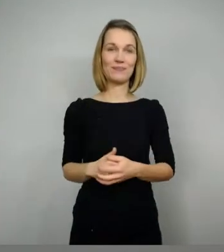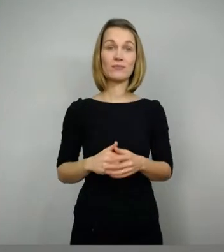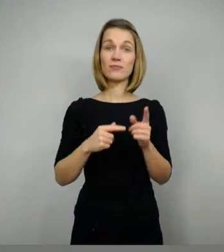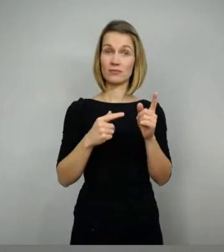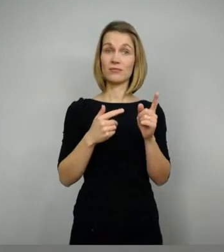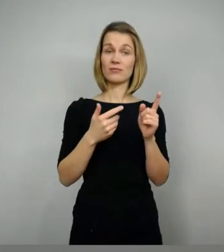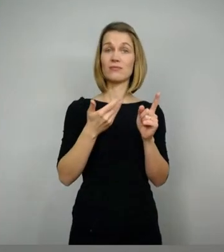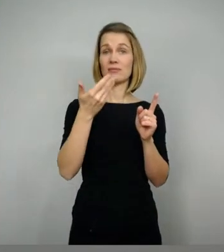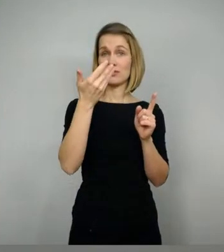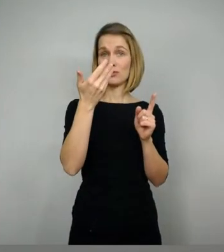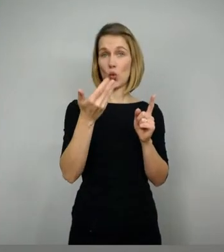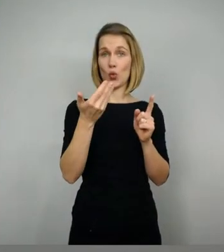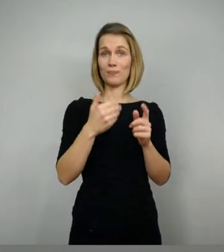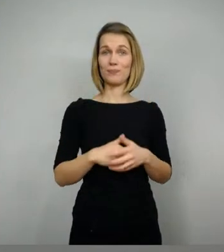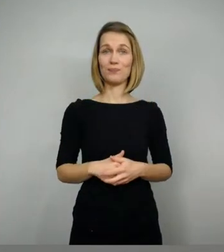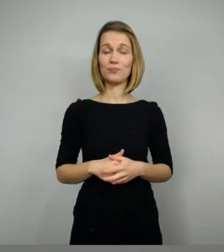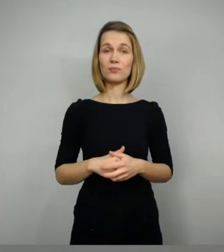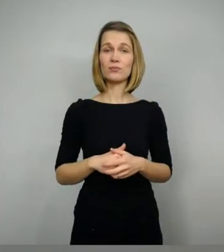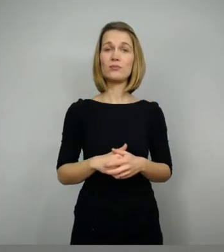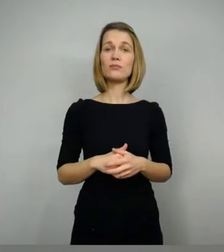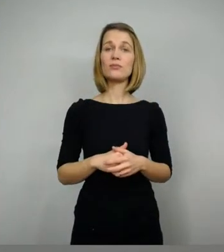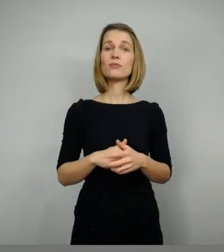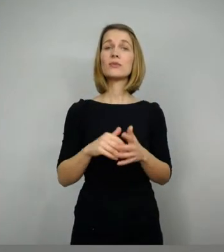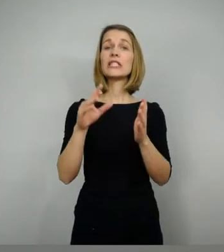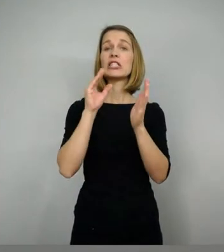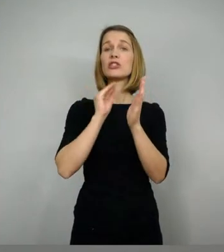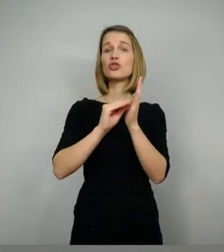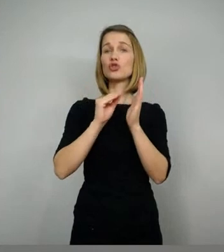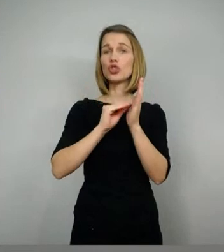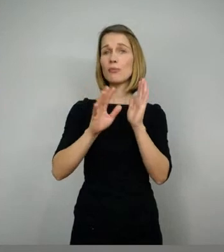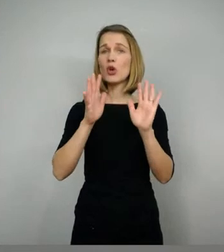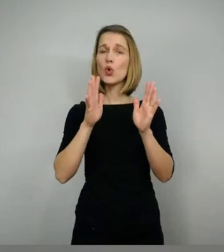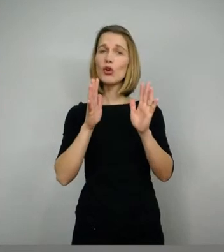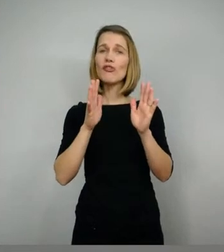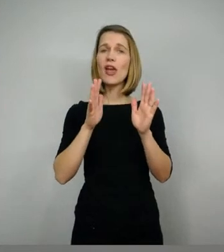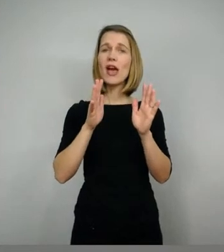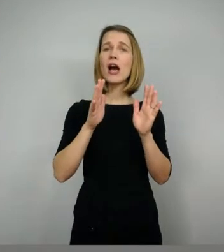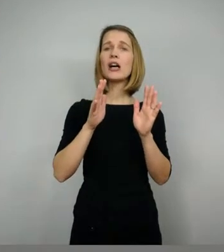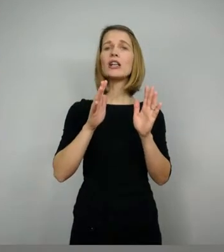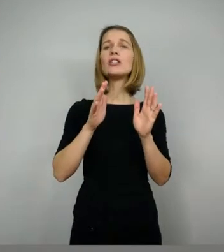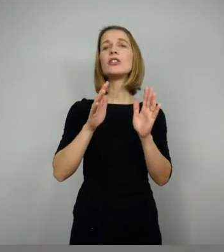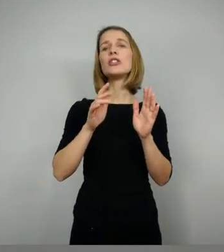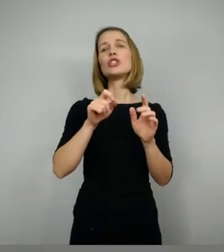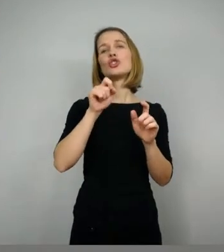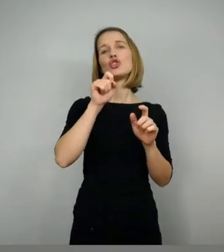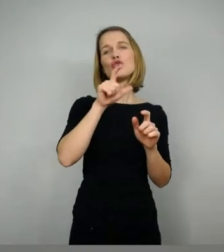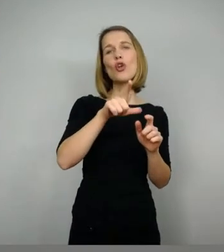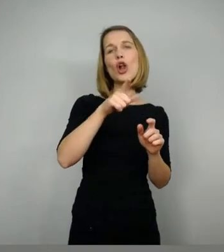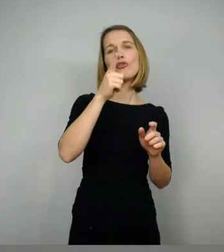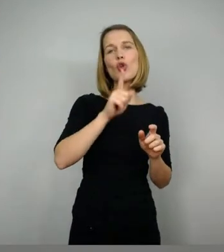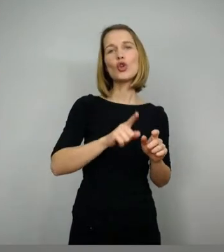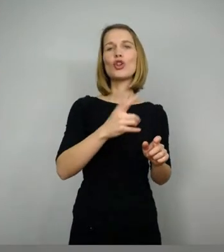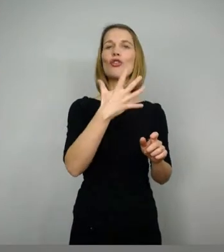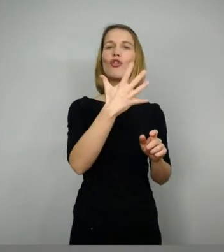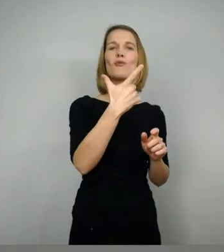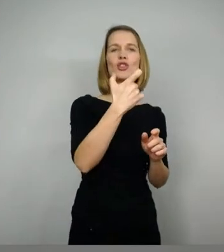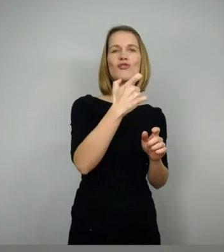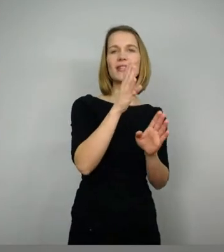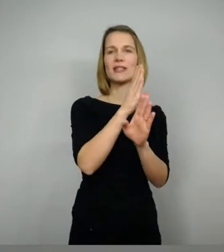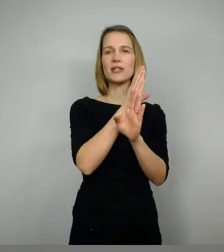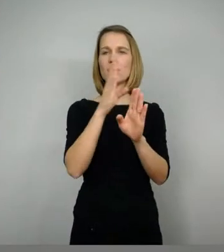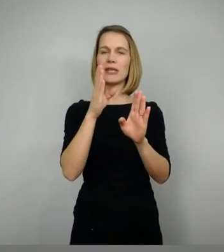Und das ist aus der Handschrift aus dem zweiten Viertel des 13. Jahrhunderts. Also zwischen 1225 und 1250